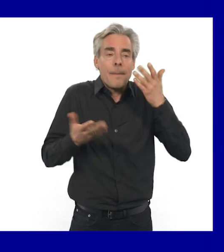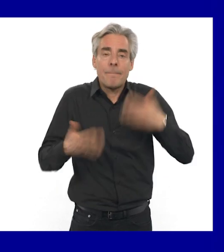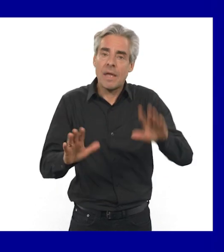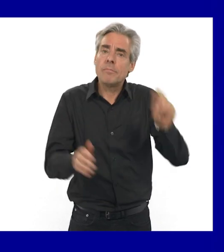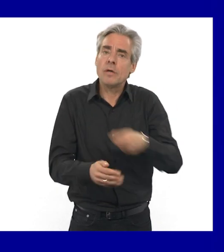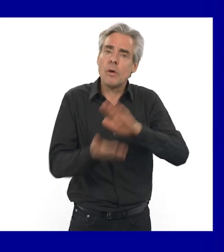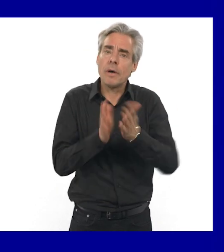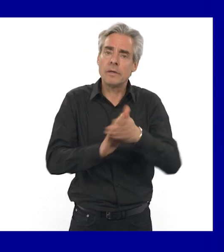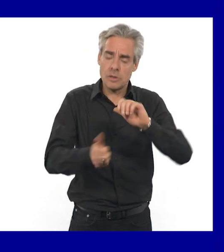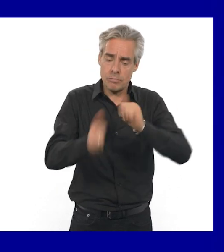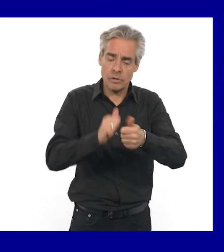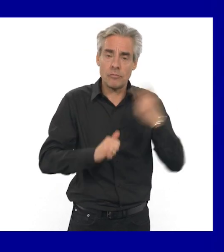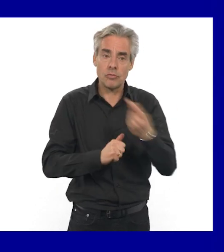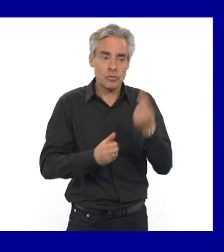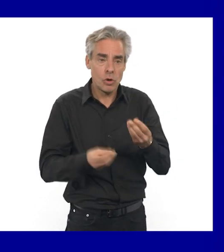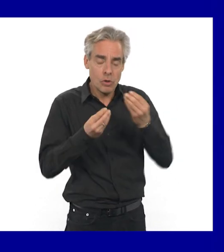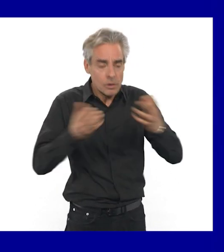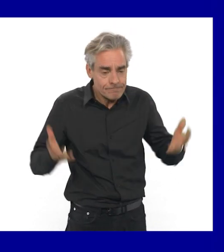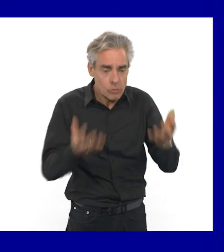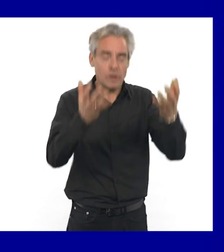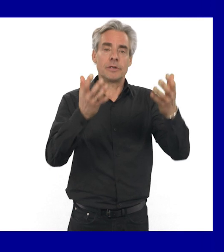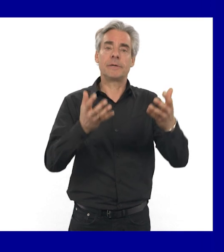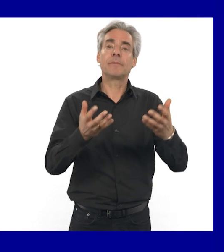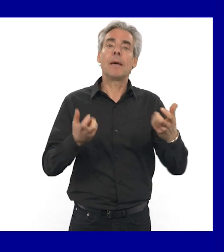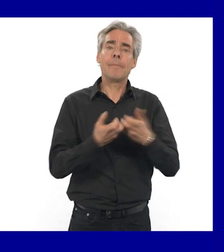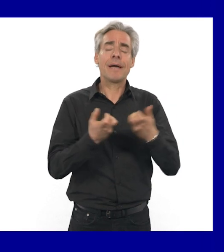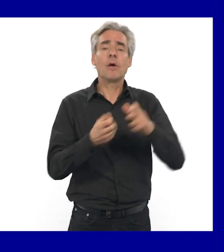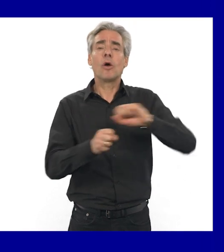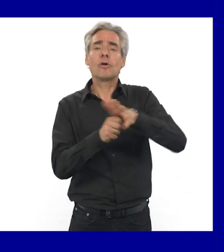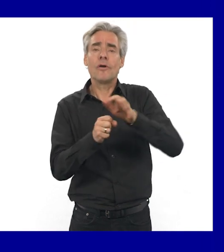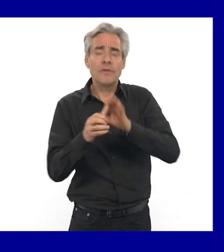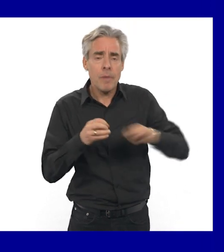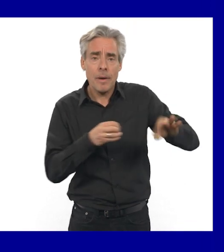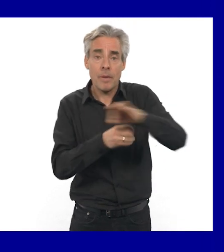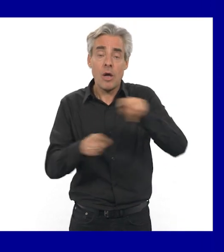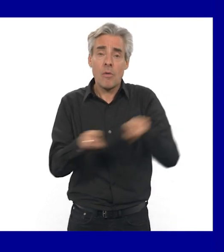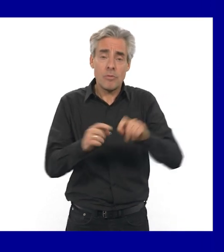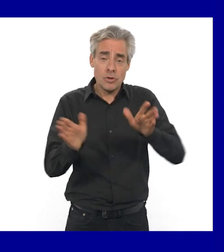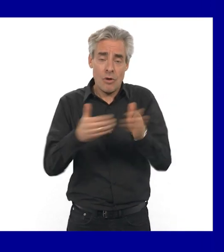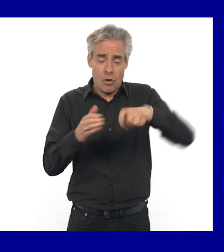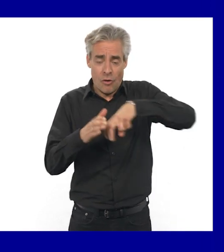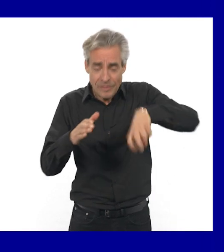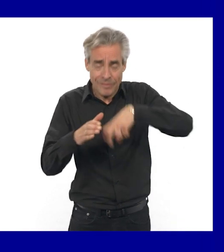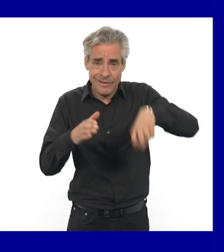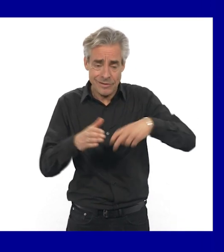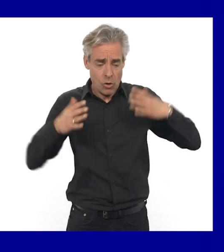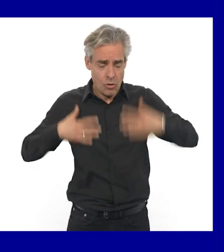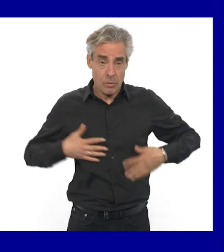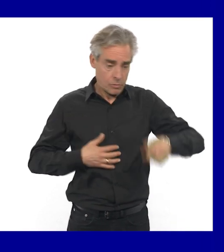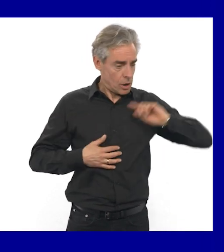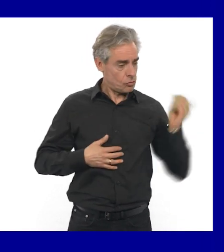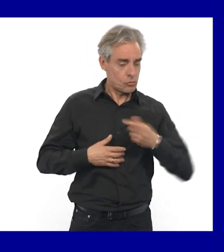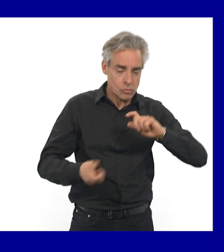autant, la pratique sportive doit toujours être redynamisée. La pandémie du Covid-19 et les confinements associés ont conduit à des changements de